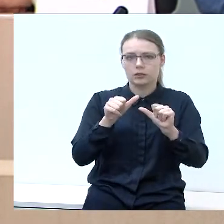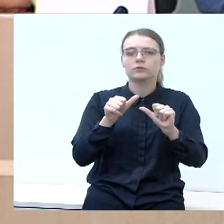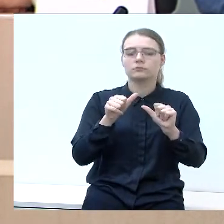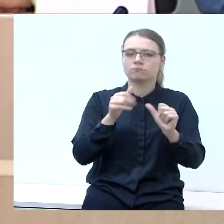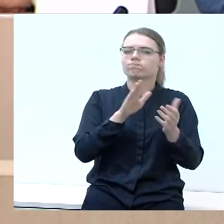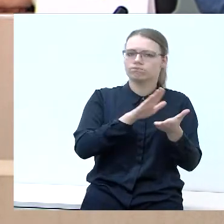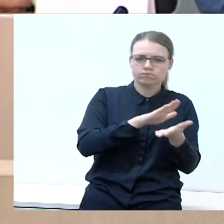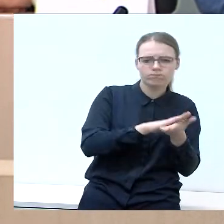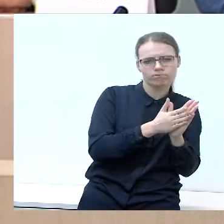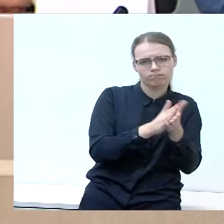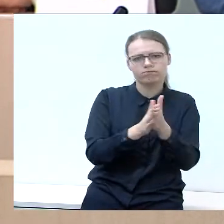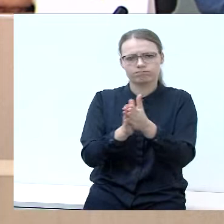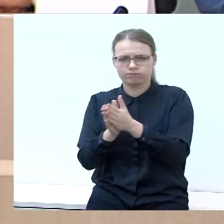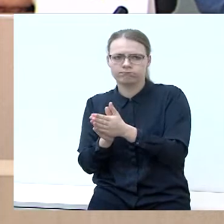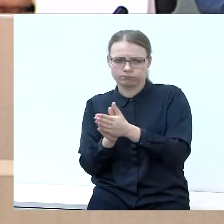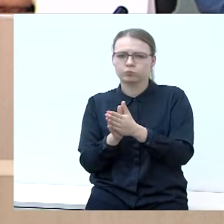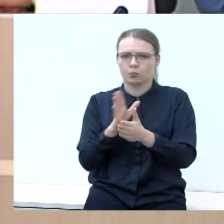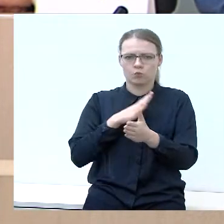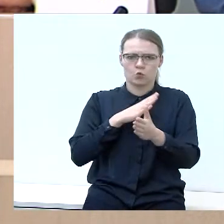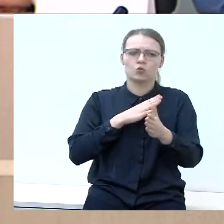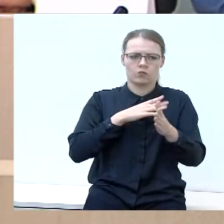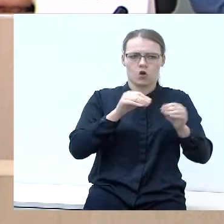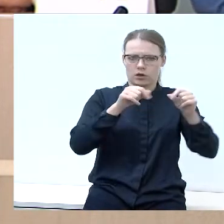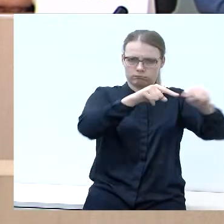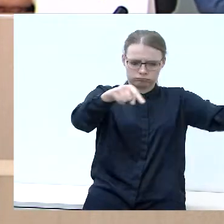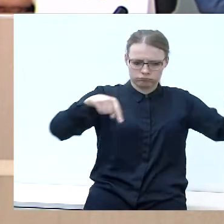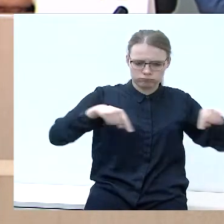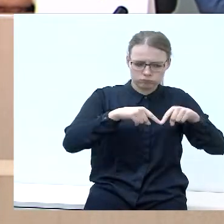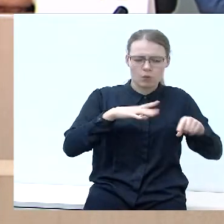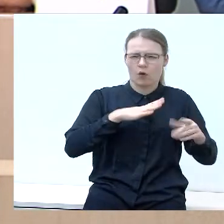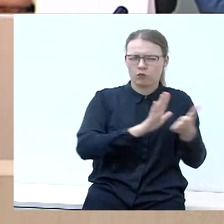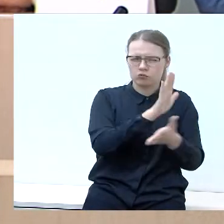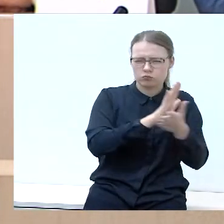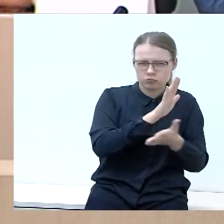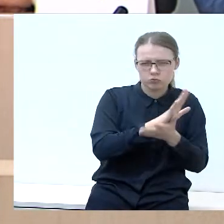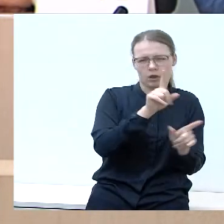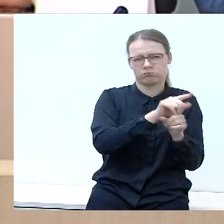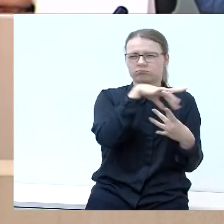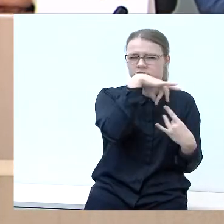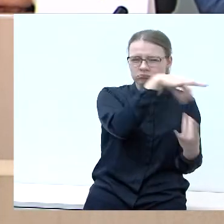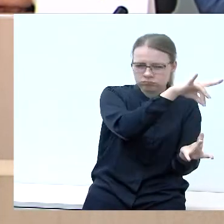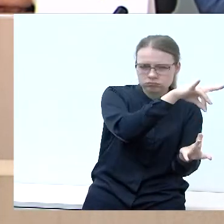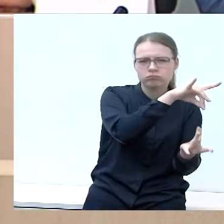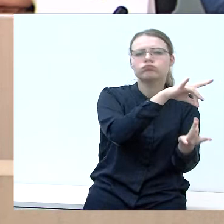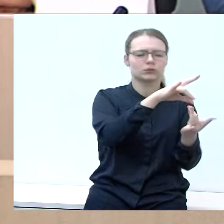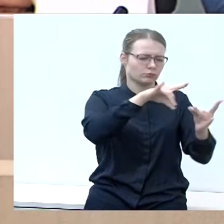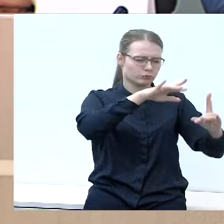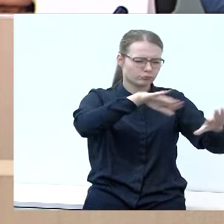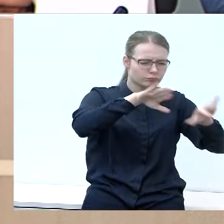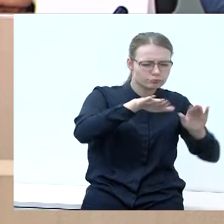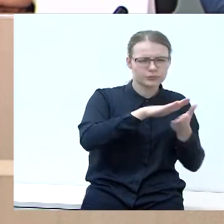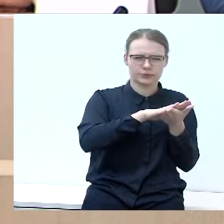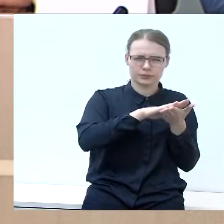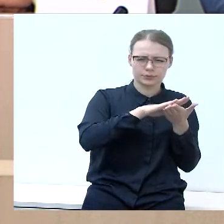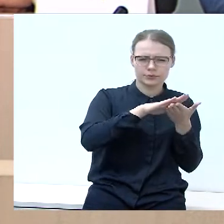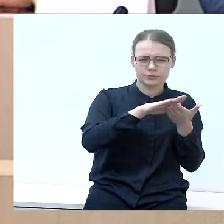karinė miestelį plotas vienas, kuriuo metę buvo savartynas, galima sakyti. Iškuopta, sutvarkyta,